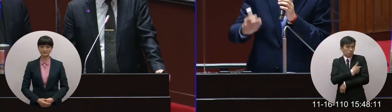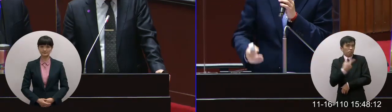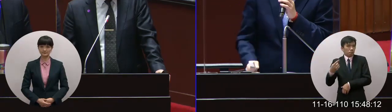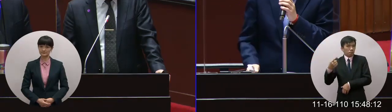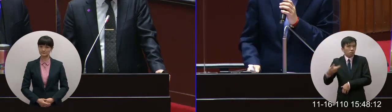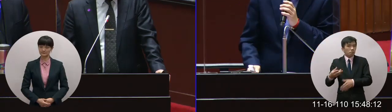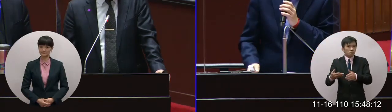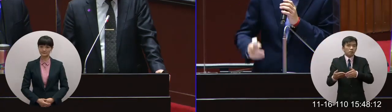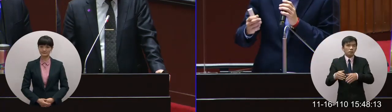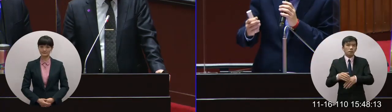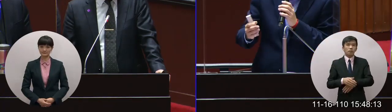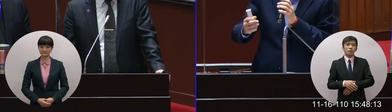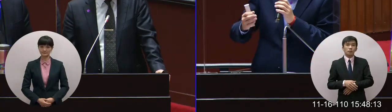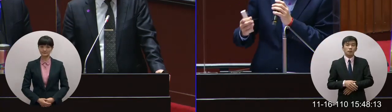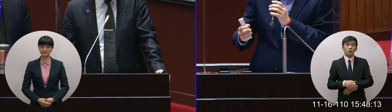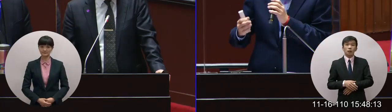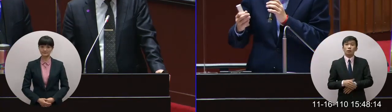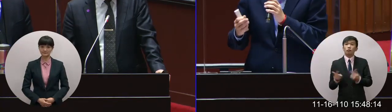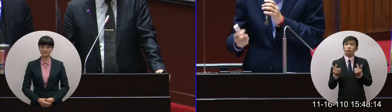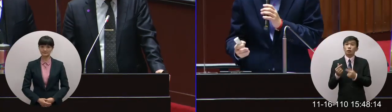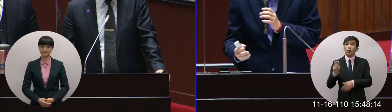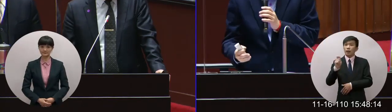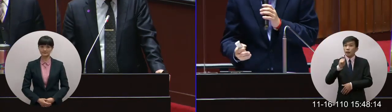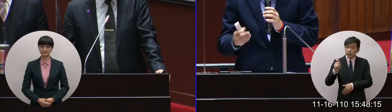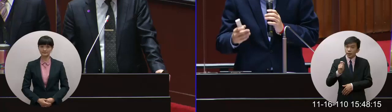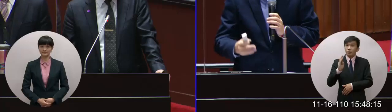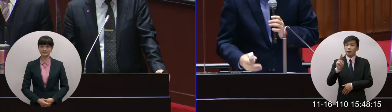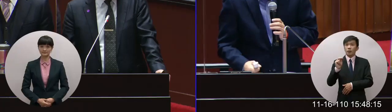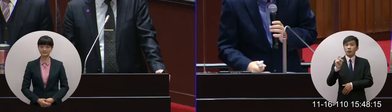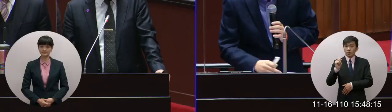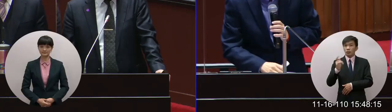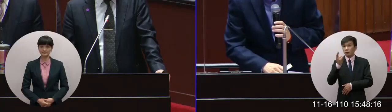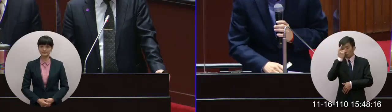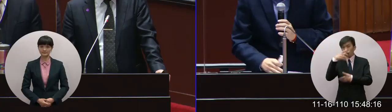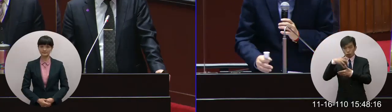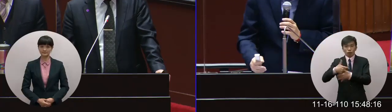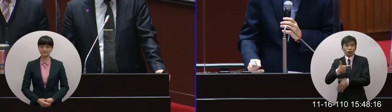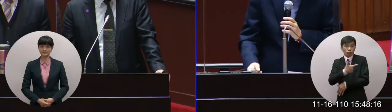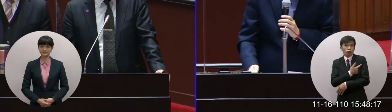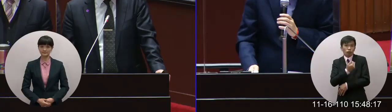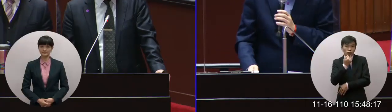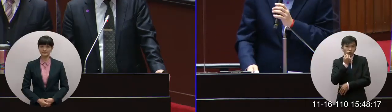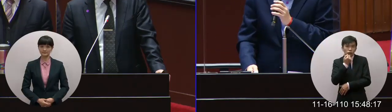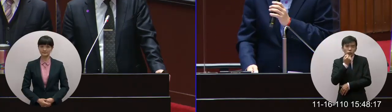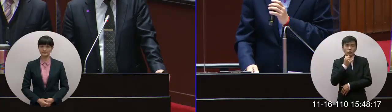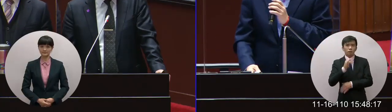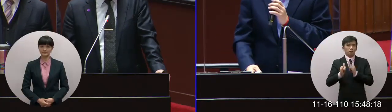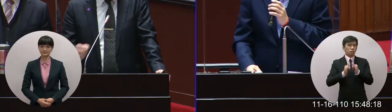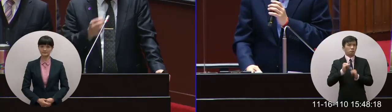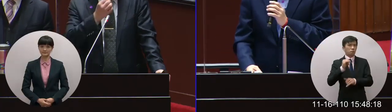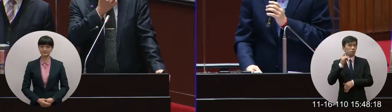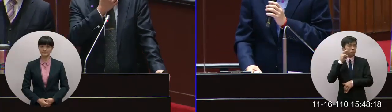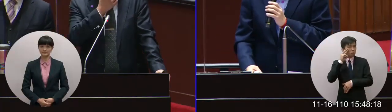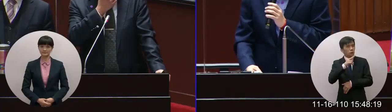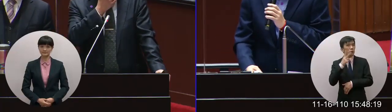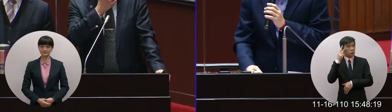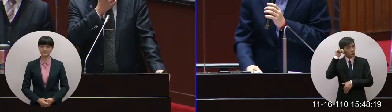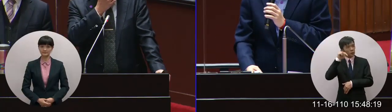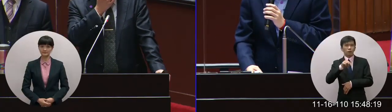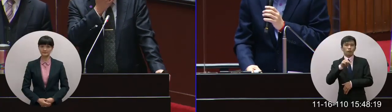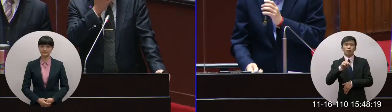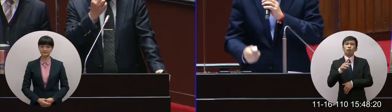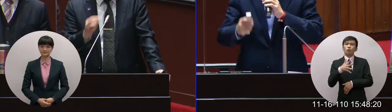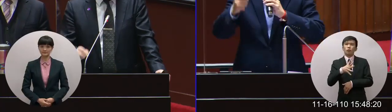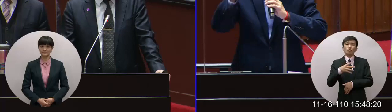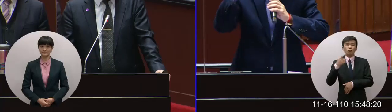隔補答兩劑AZ BNT或者莫德納這個政策也造成民眾這個很難理